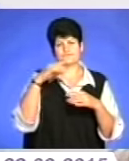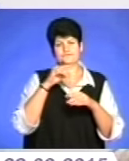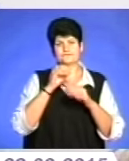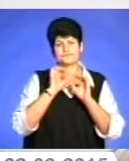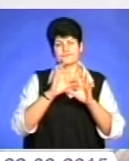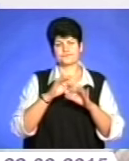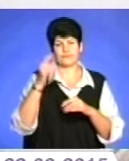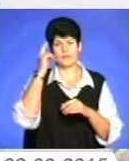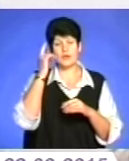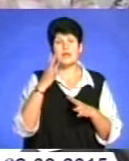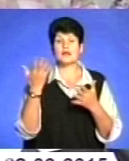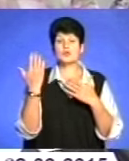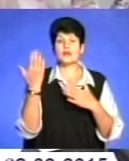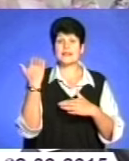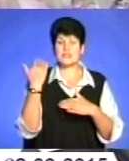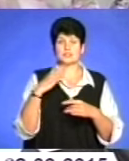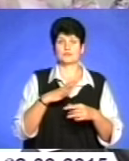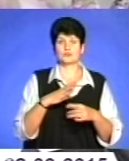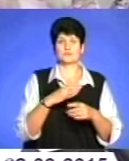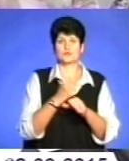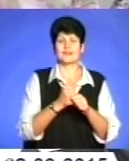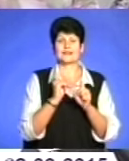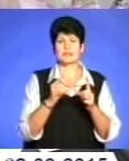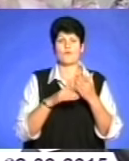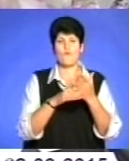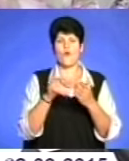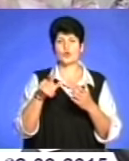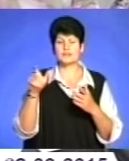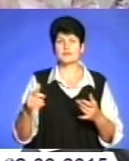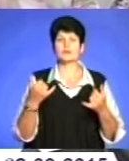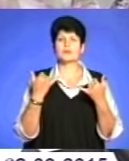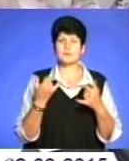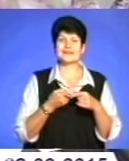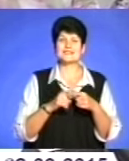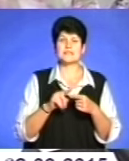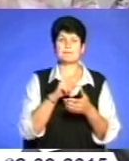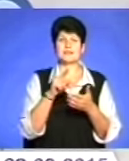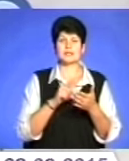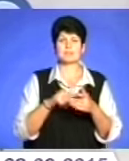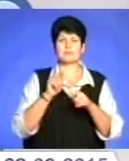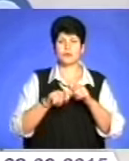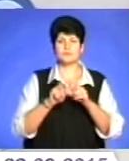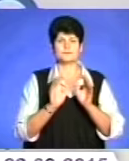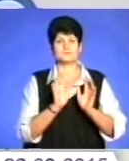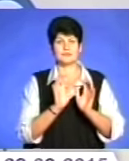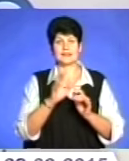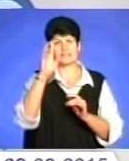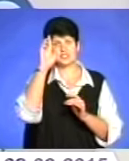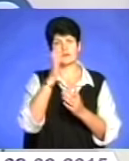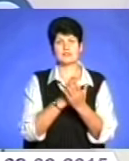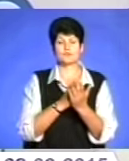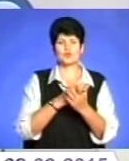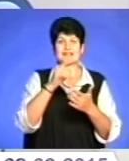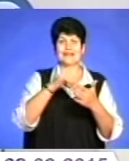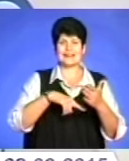Якщо раніше вимушеними переселенцями займалися здебільшого волонтери, то нині все-таки ці питання під контролем та опікою державних служб,